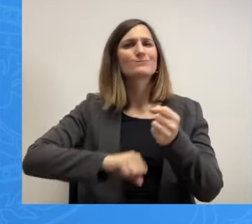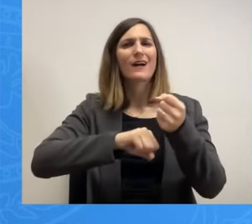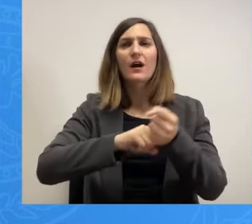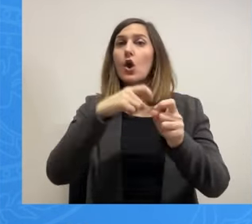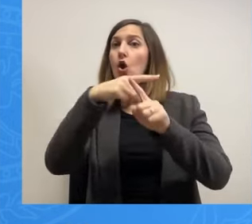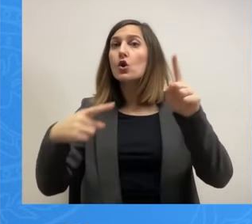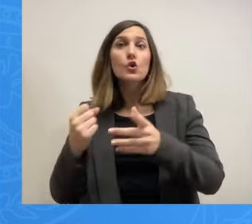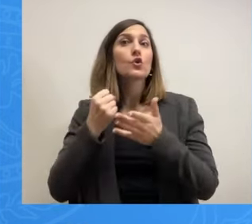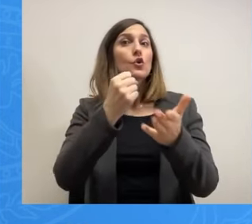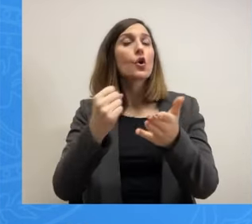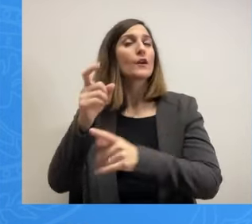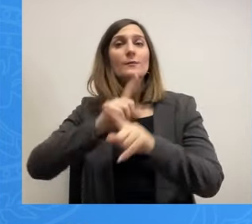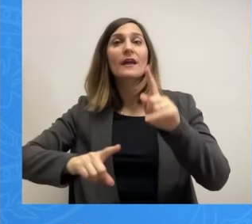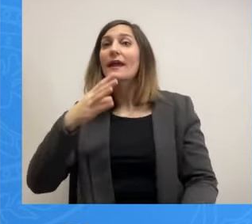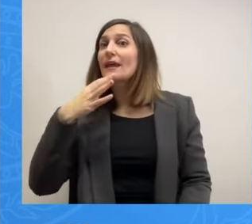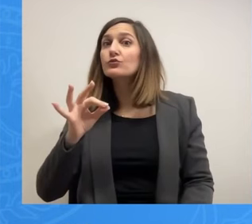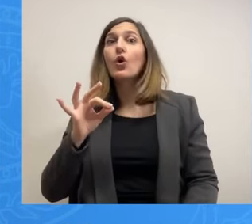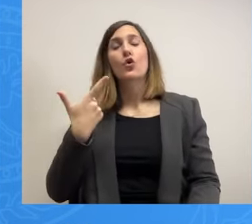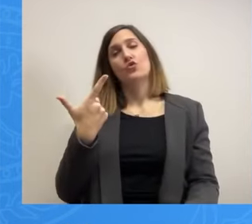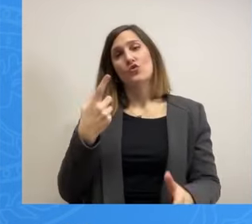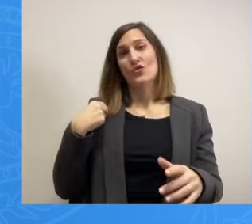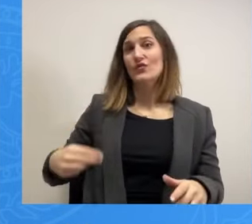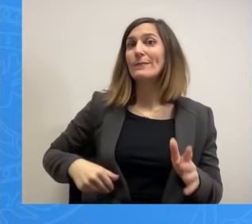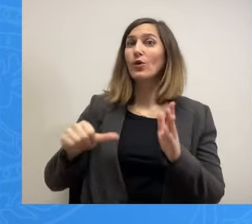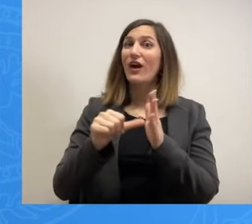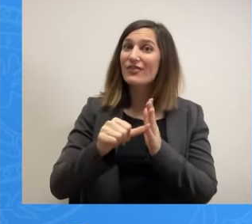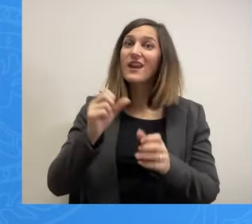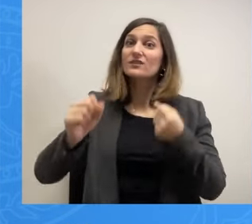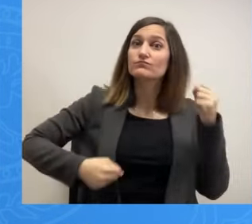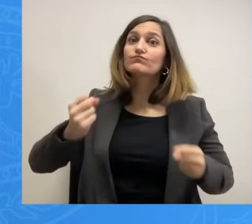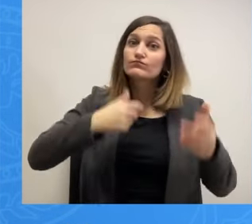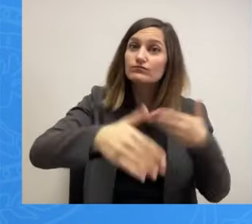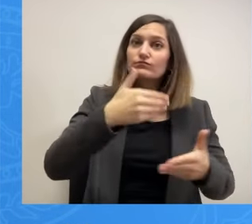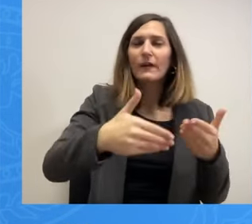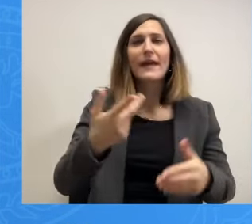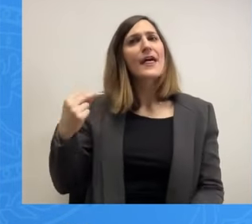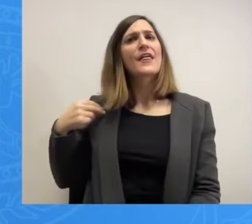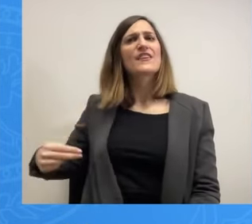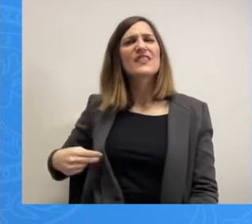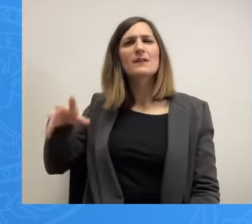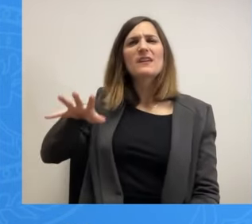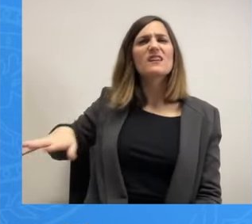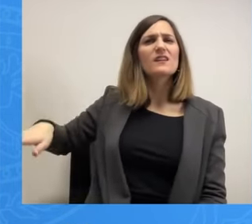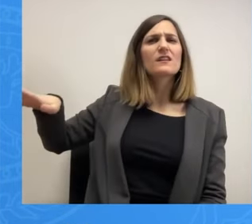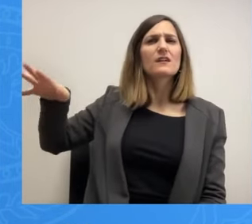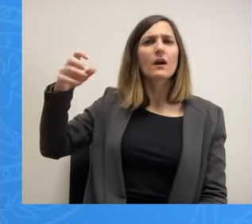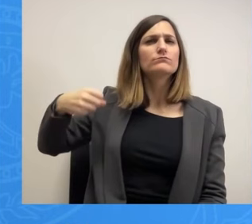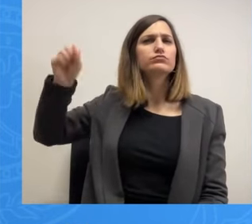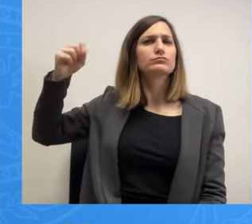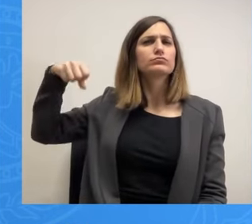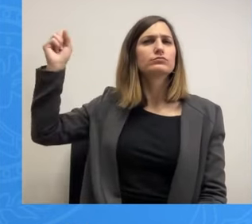και γιατί έτρεξε ο Δήμος Αθήνας ενώ άλλοι οι Δήμοι αρνήθηκαν να το υλοποιήσει. Και τι αποτελεσματικότητα έχει,